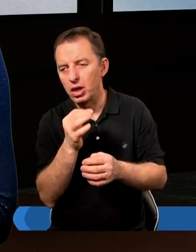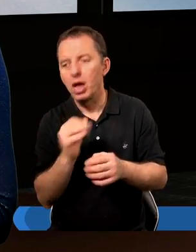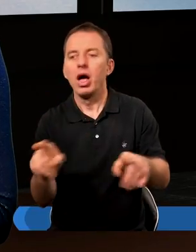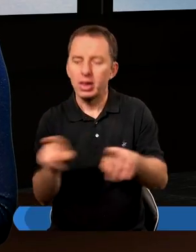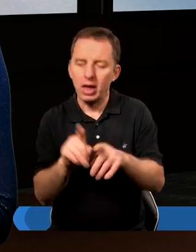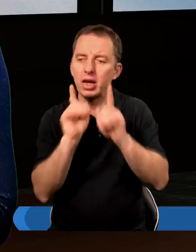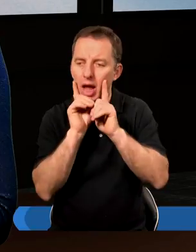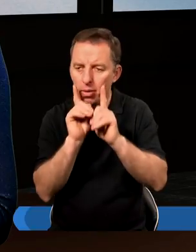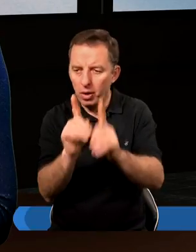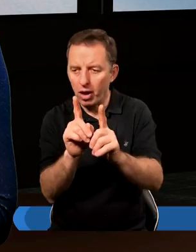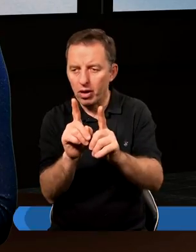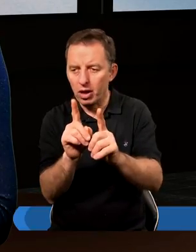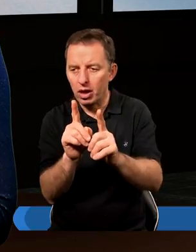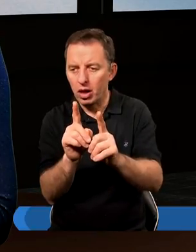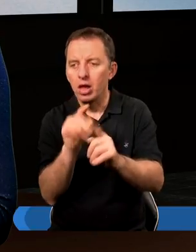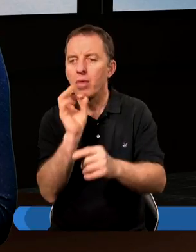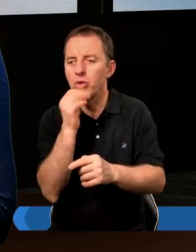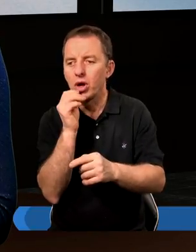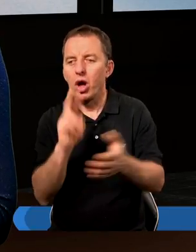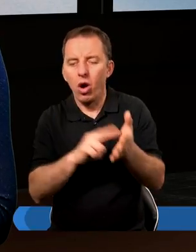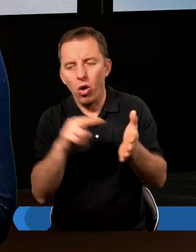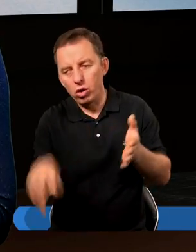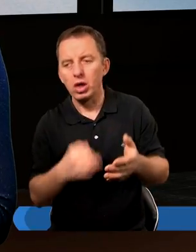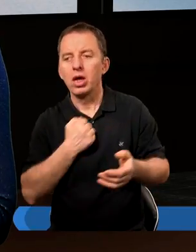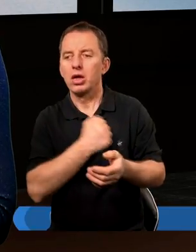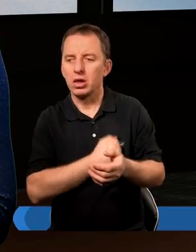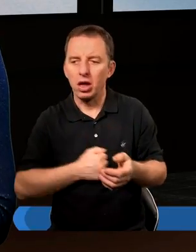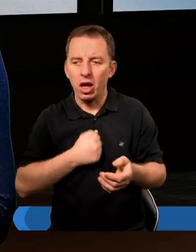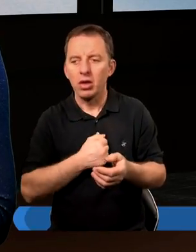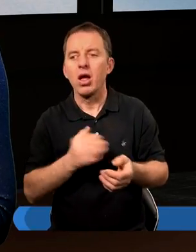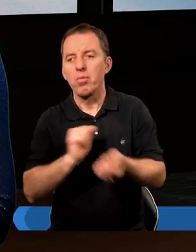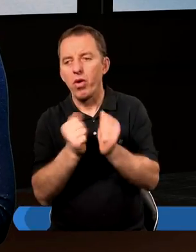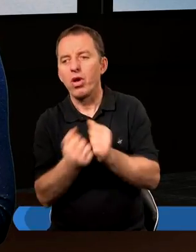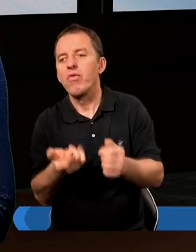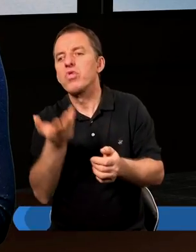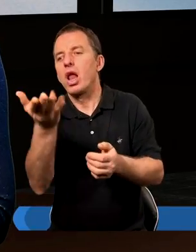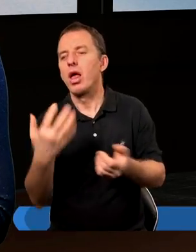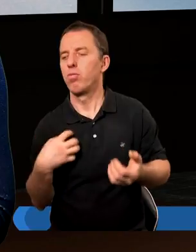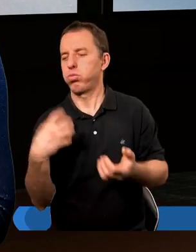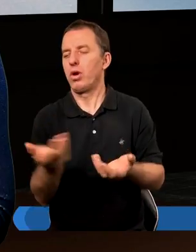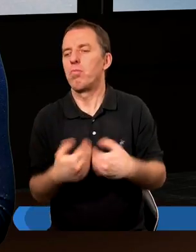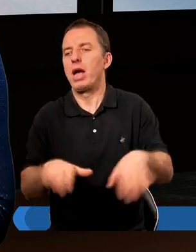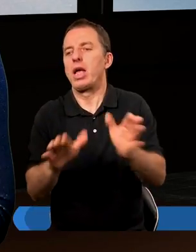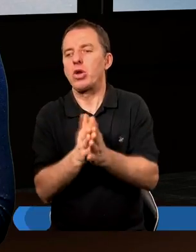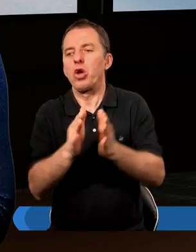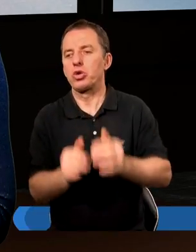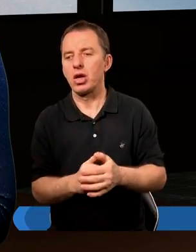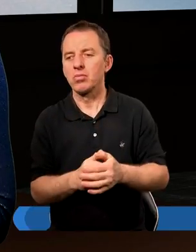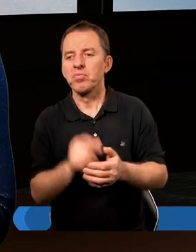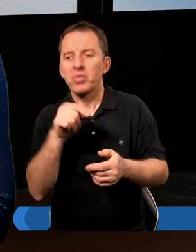też tak naprawdę puenta jest, że ten młodzieńiec odszedł zasmucony, miał bowiem wiele majątności.